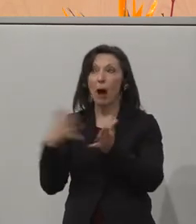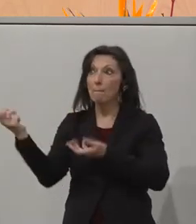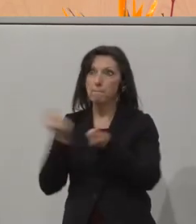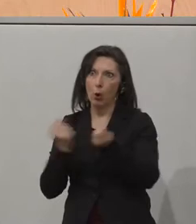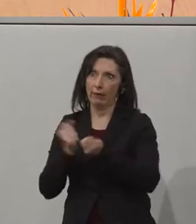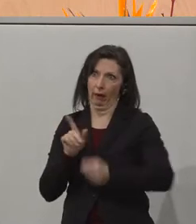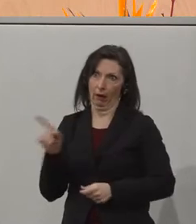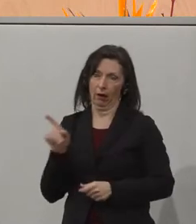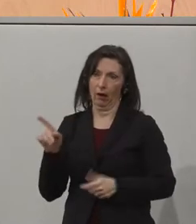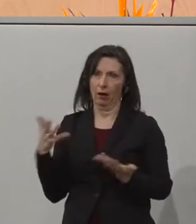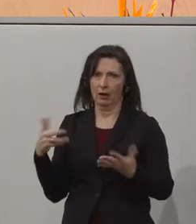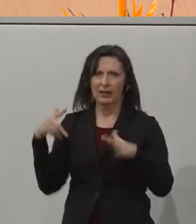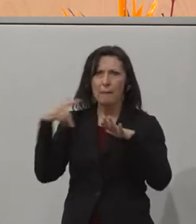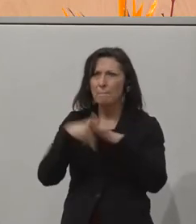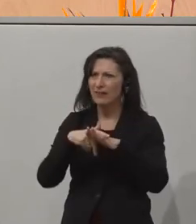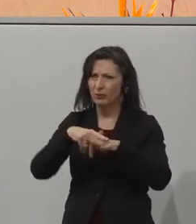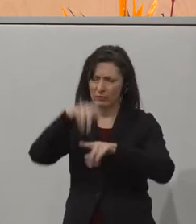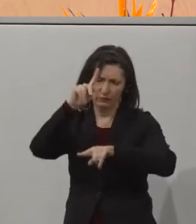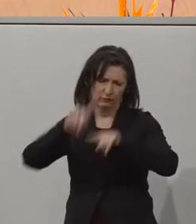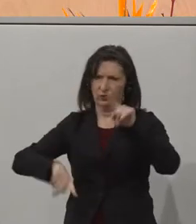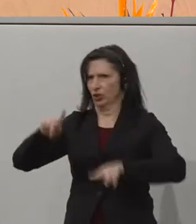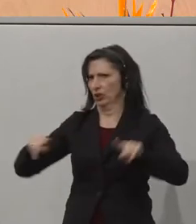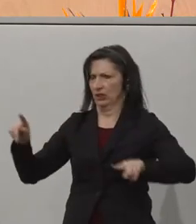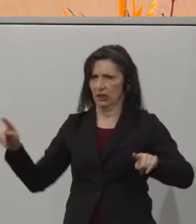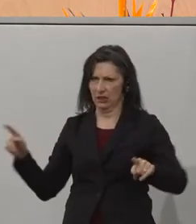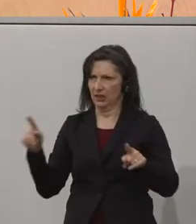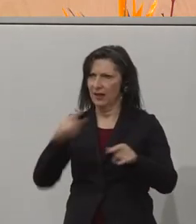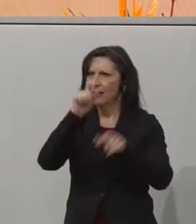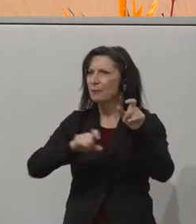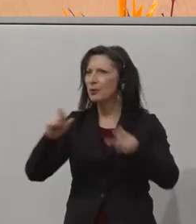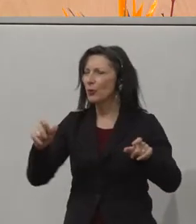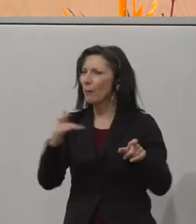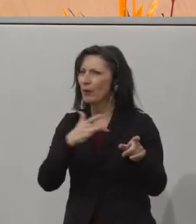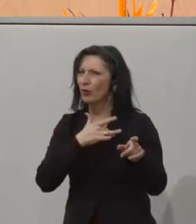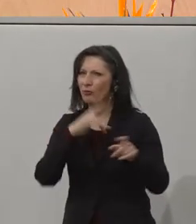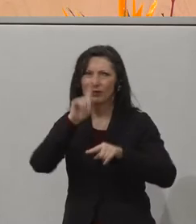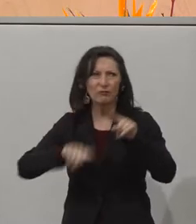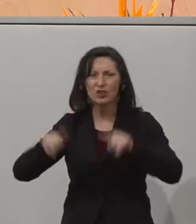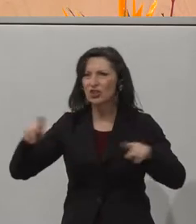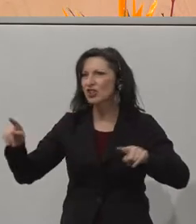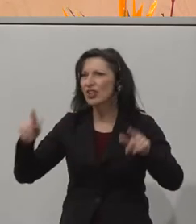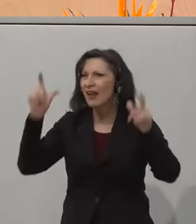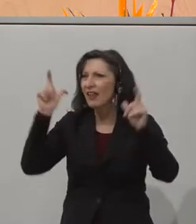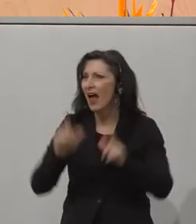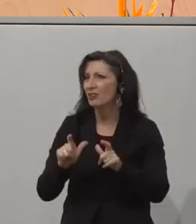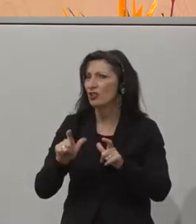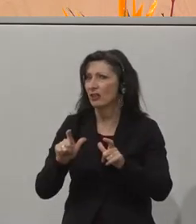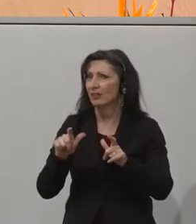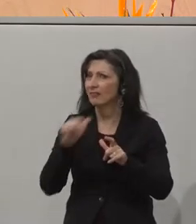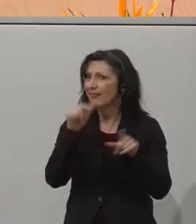Behinderungen sind sehr differenziert zu betrachten, weil die Betroffenen auf sehr unterschiedliche Weise eingeschränkt sein können.